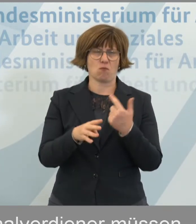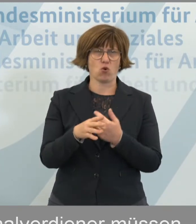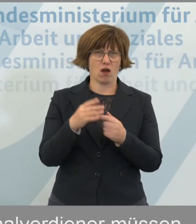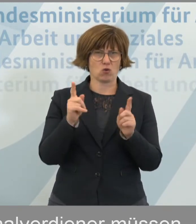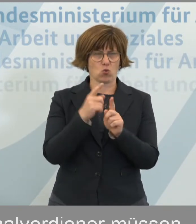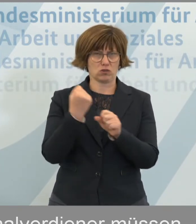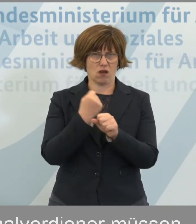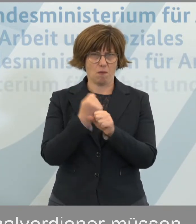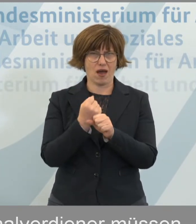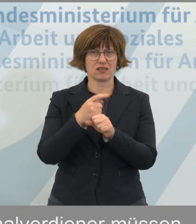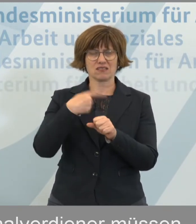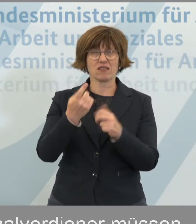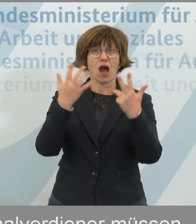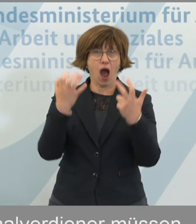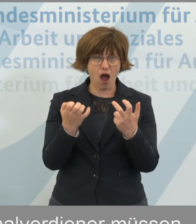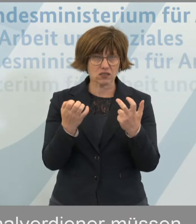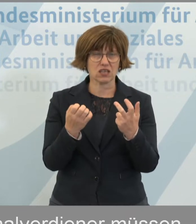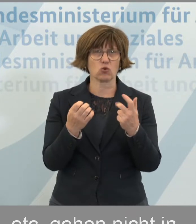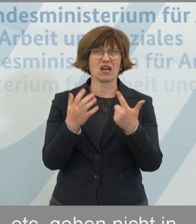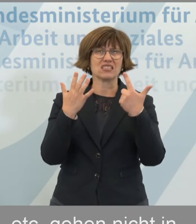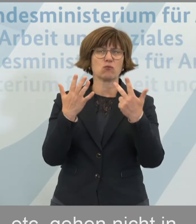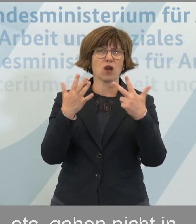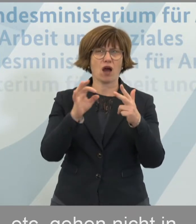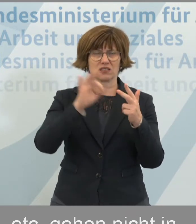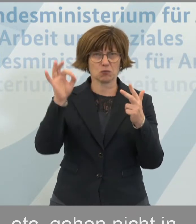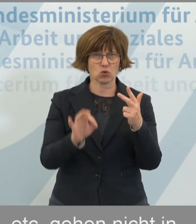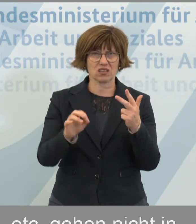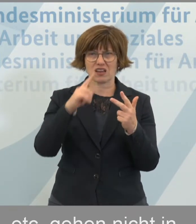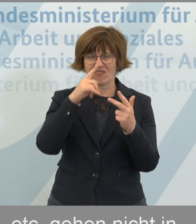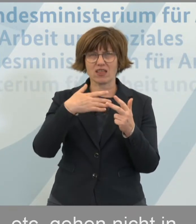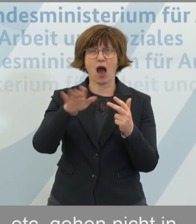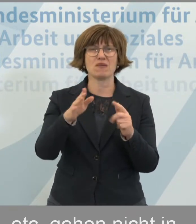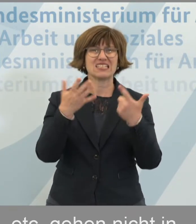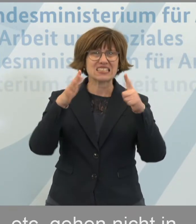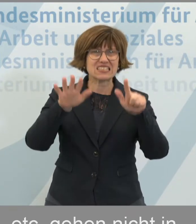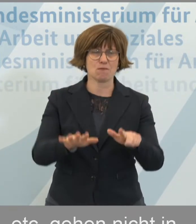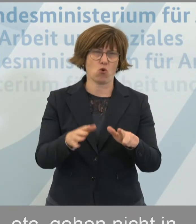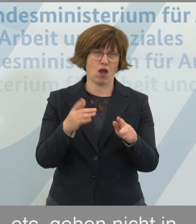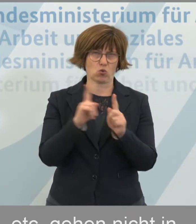und ab dann 80 bzw. 87 Prozent ab dem siebten Monat. Um es einer